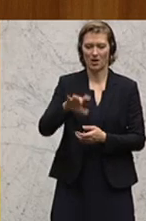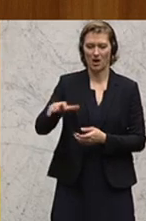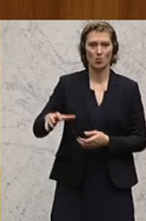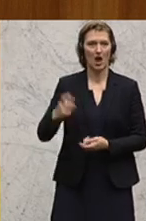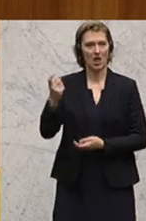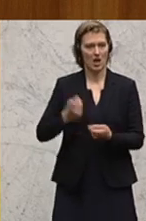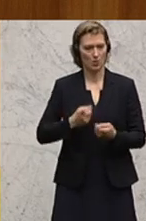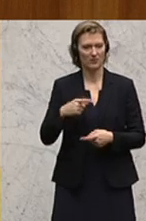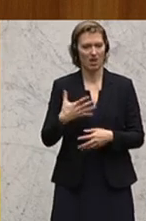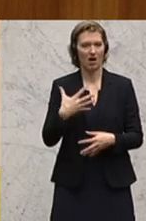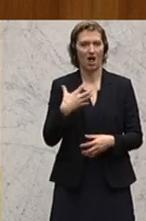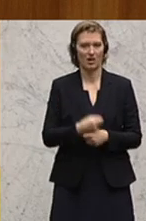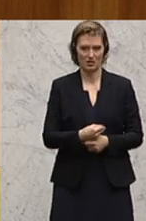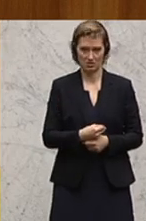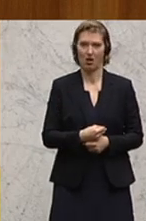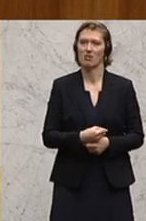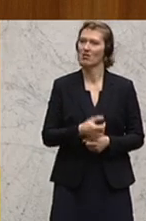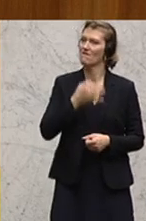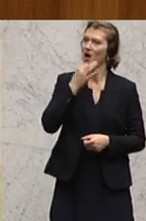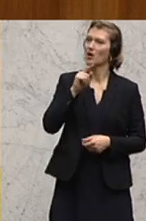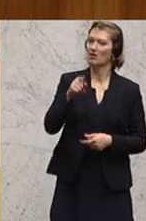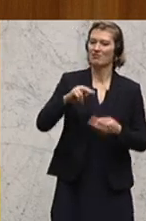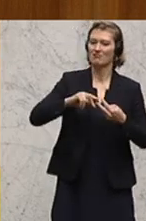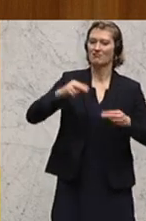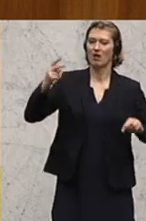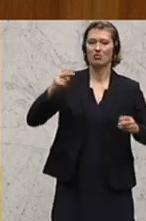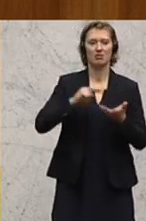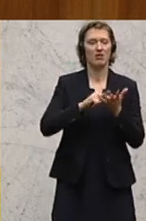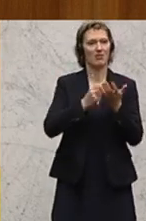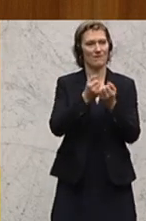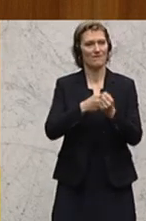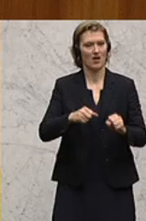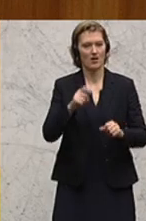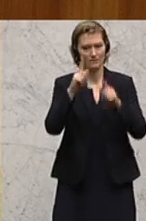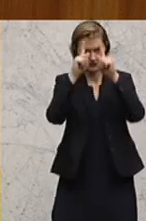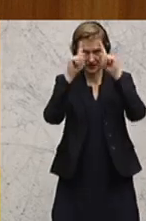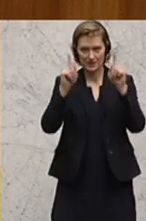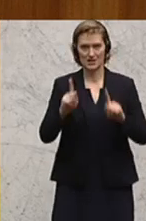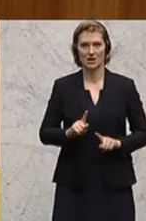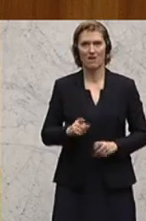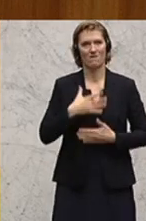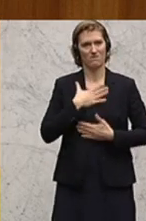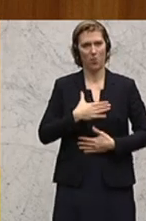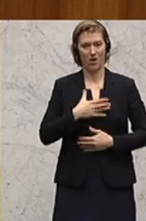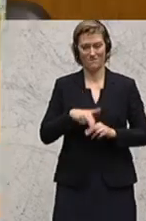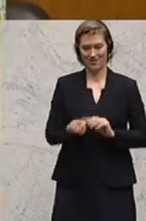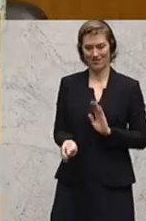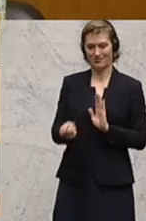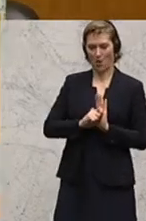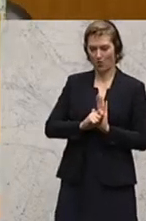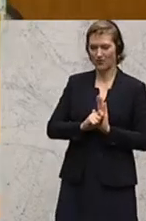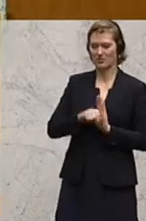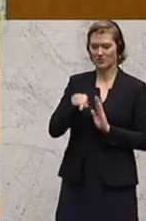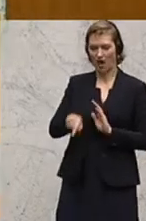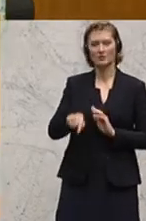Herkunft, die Nachhaltigkeit, dass die Frage der Gentechnikfreiheit, Tierwohl, dass diese Themen im Einkauf auch berücksichtigt werden,